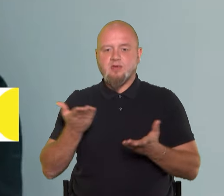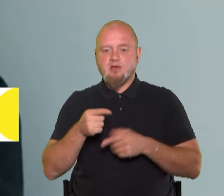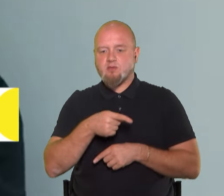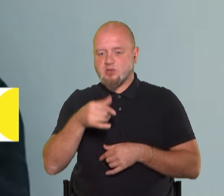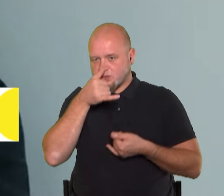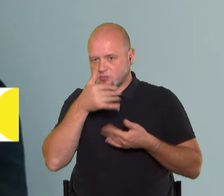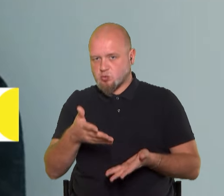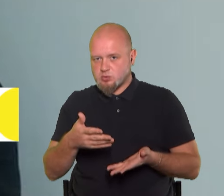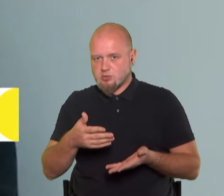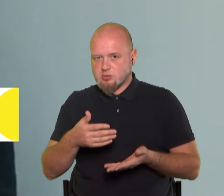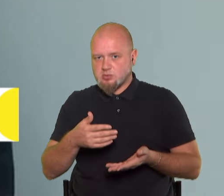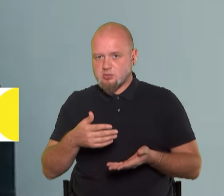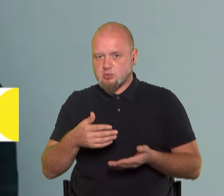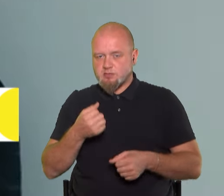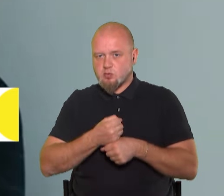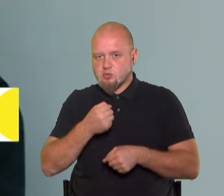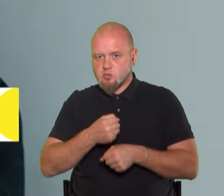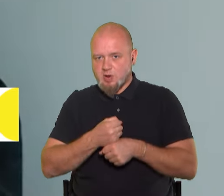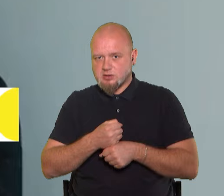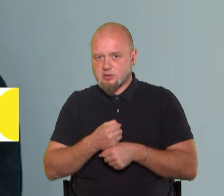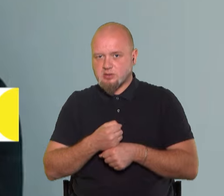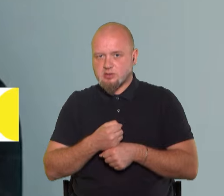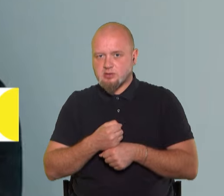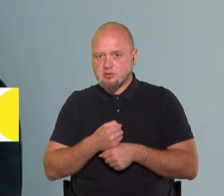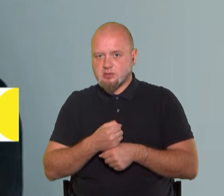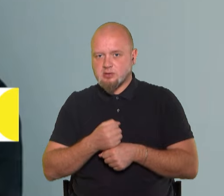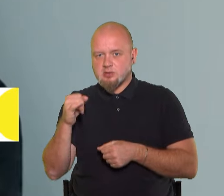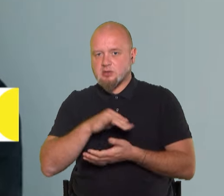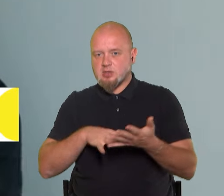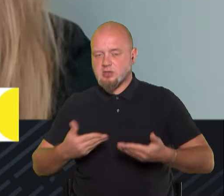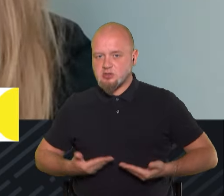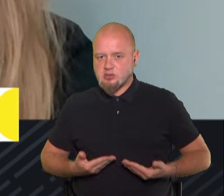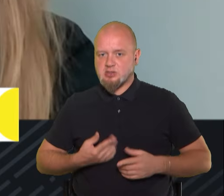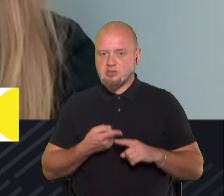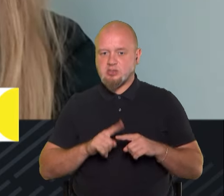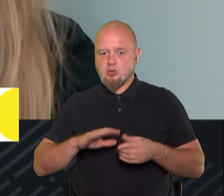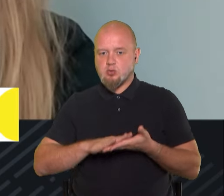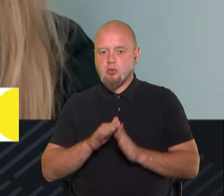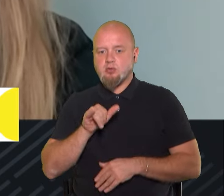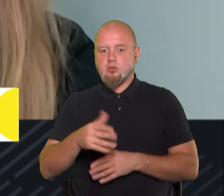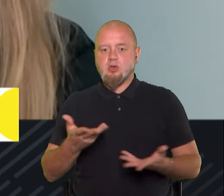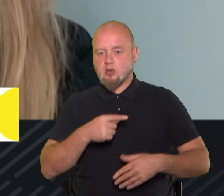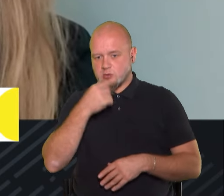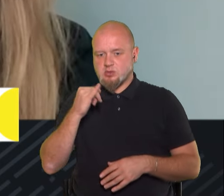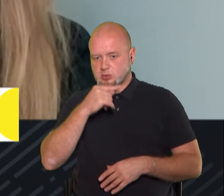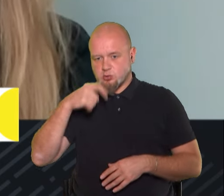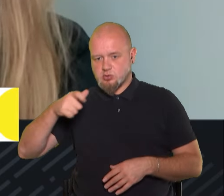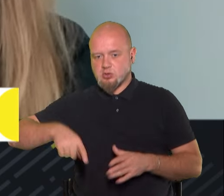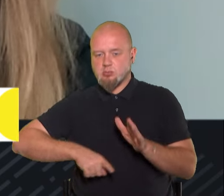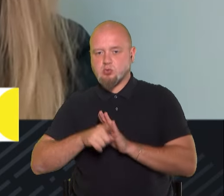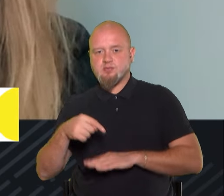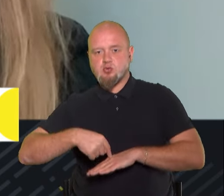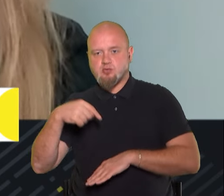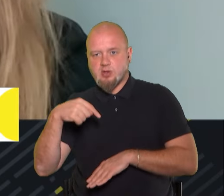зможуть функціонувати і далі жити, ті умови, в яких Росія і росіяни почнуть